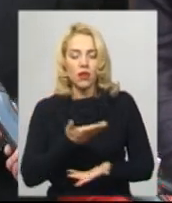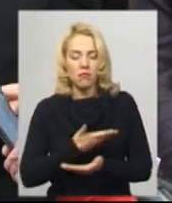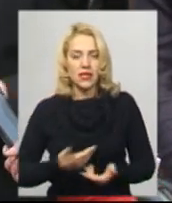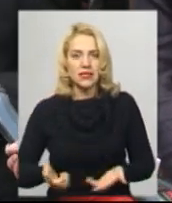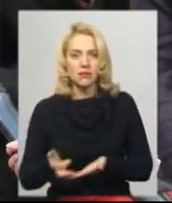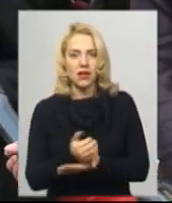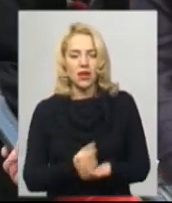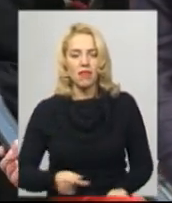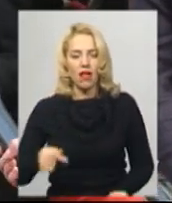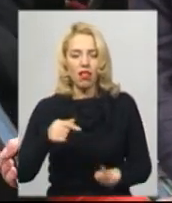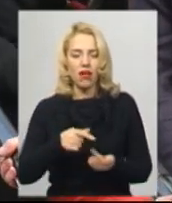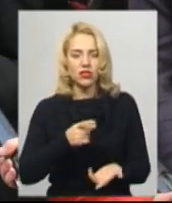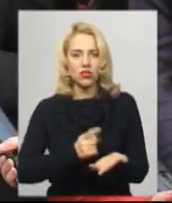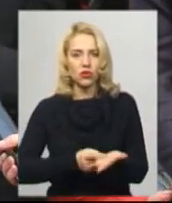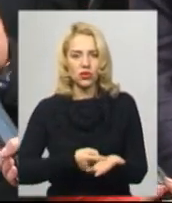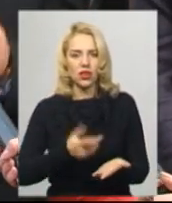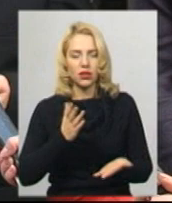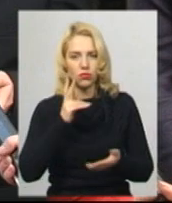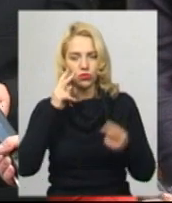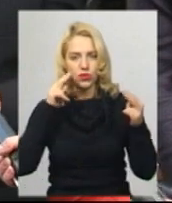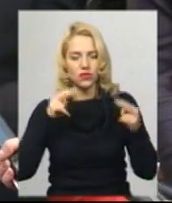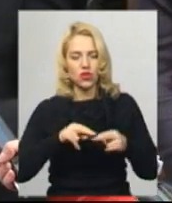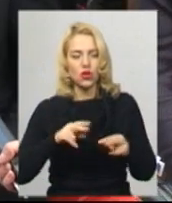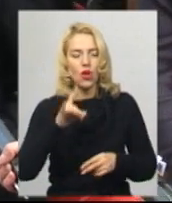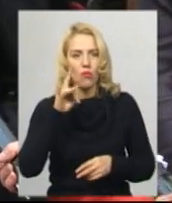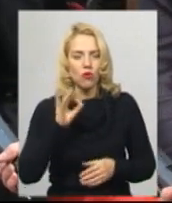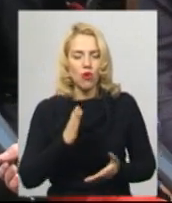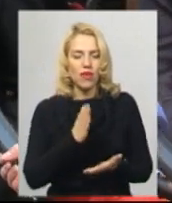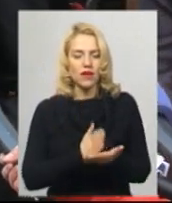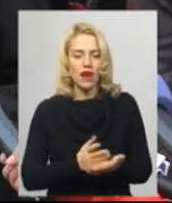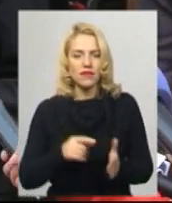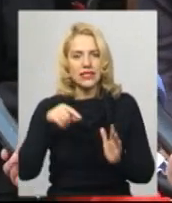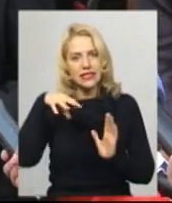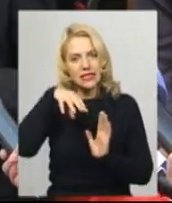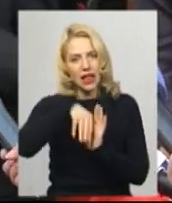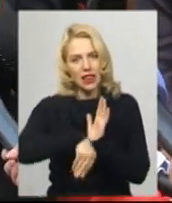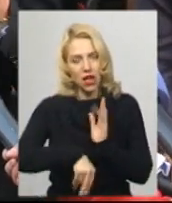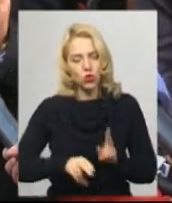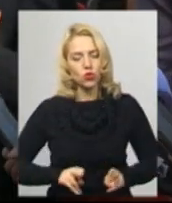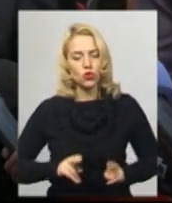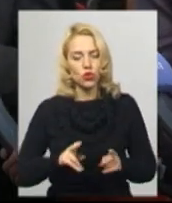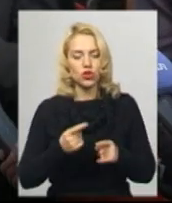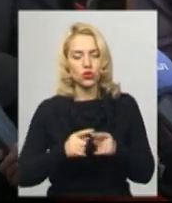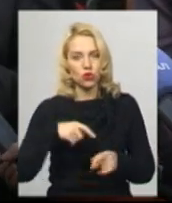які будуть свідчити про провину цього, про наявність складу злочину в діях цього турка, ми